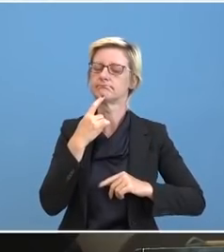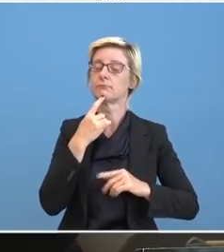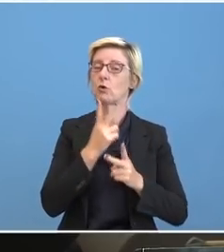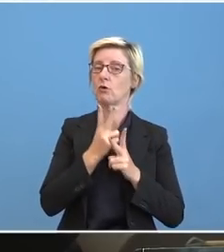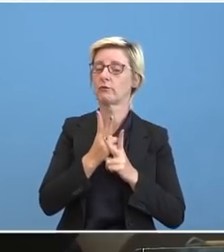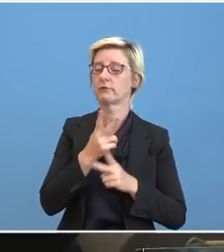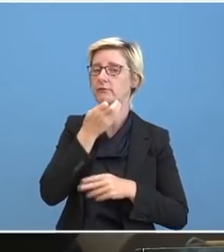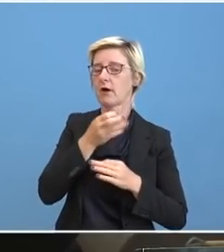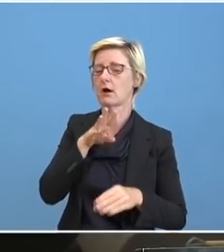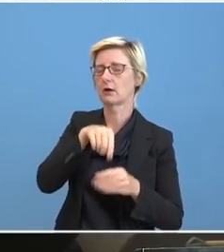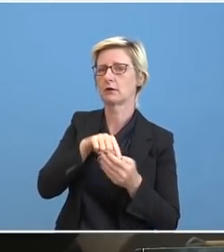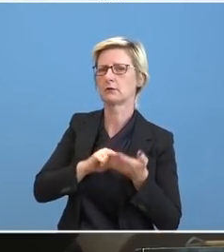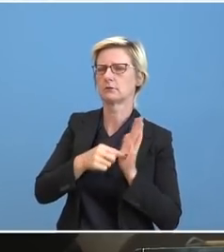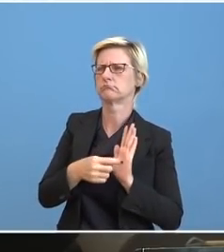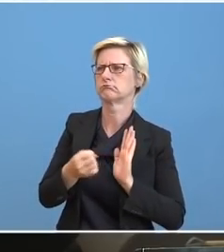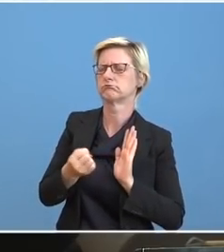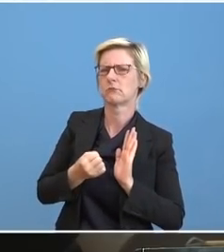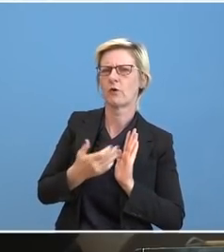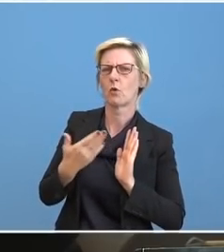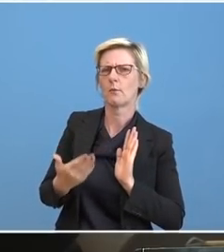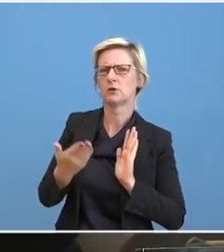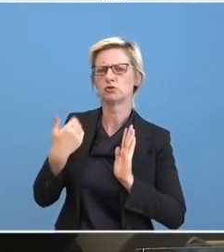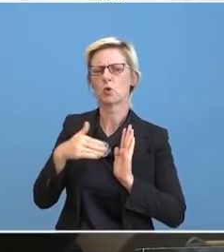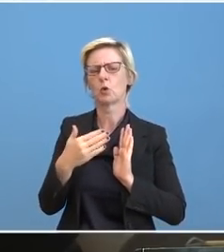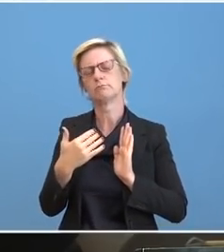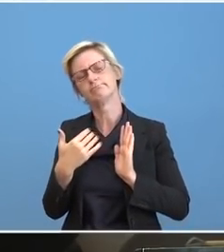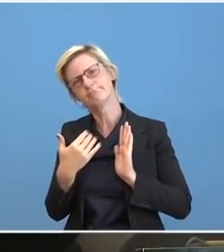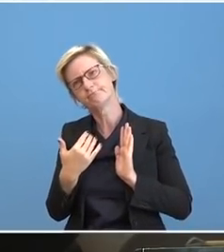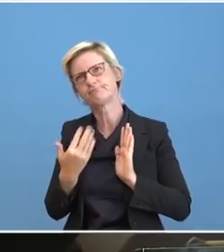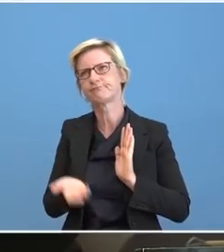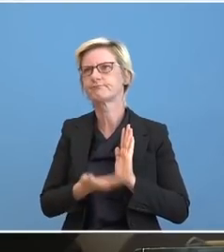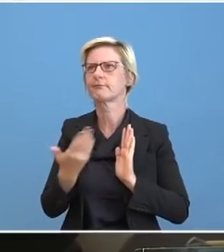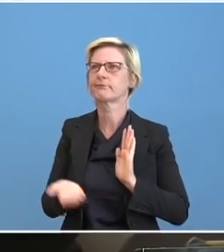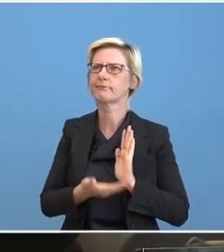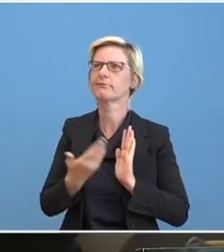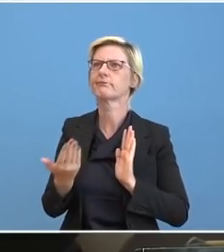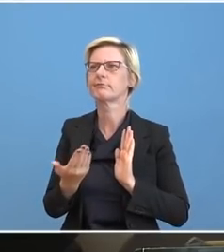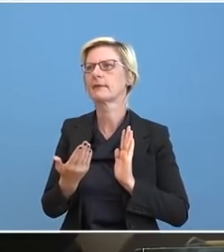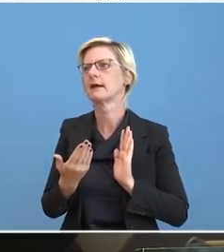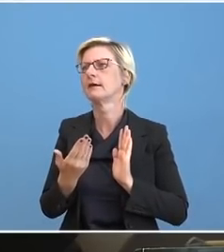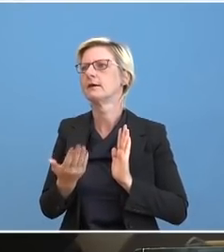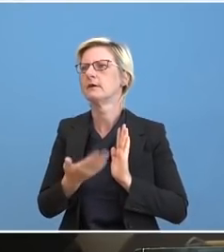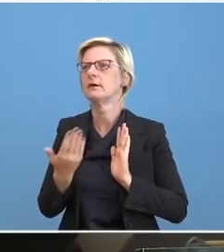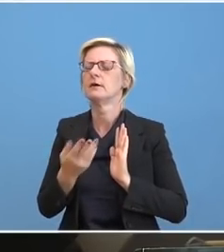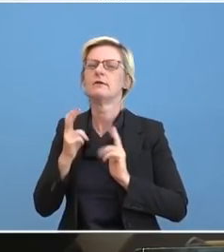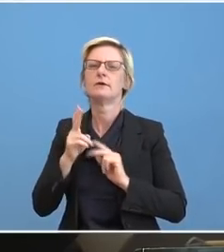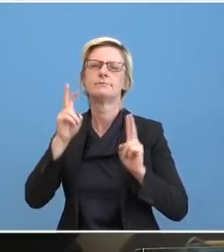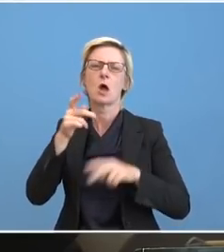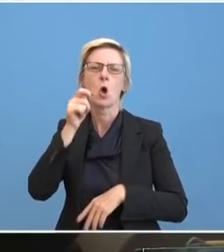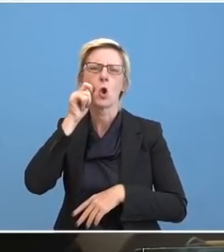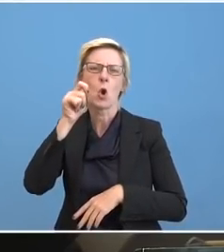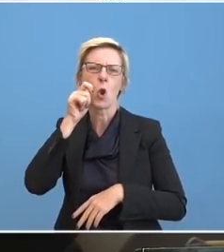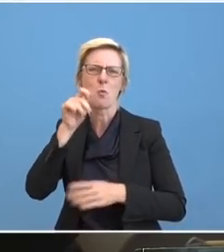es wird einfach danach gefragt, nimmt man diesen, also es ist über andere gesagt worden, sie seien keine lupenreinen Demokraten.